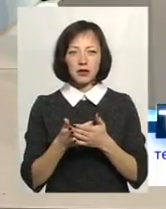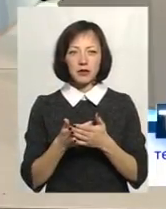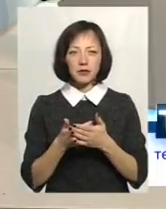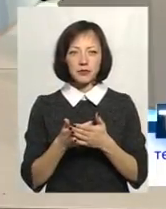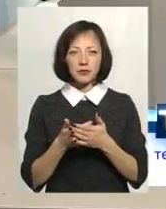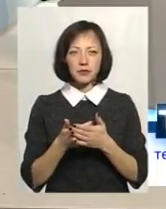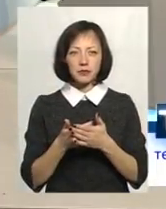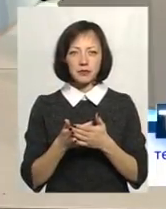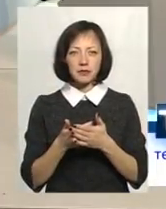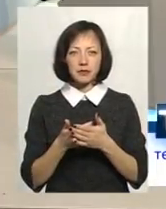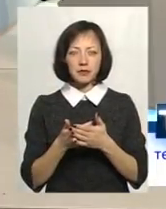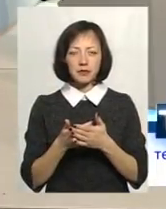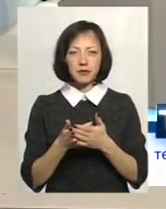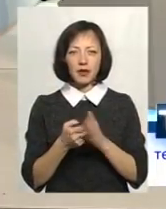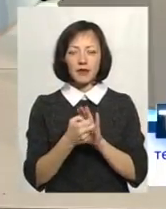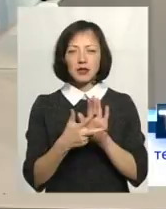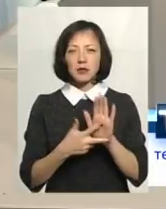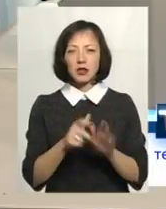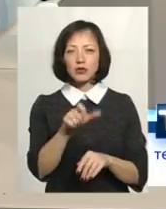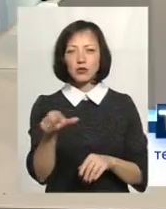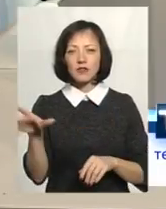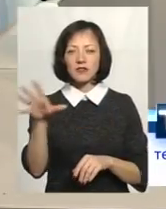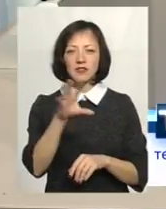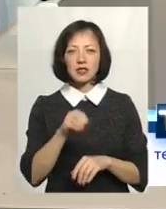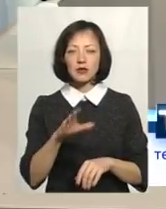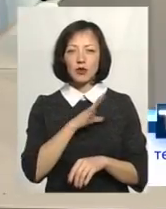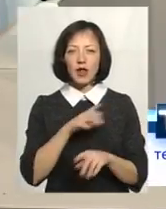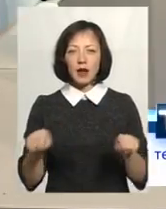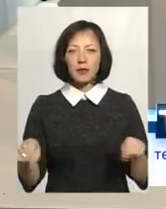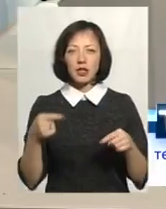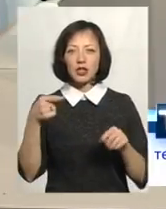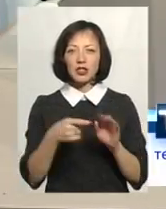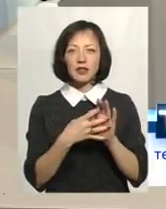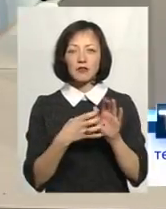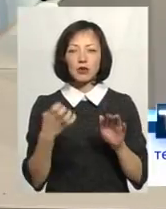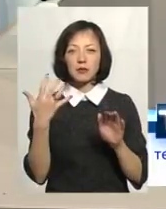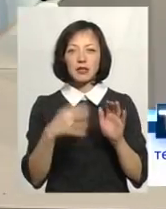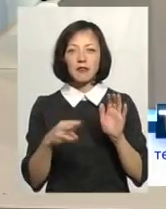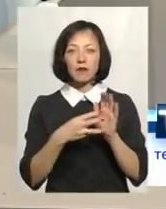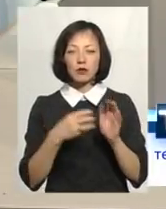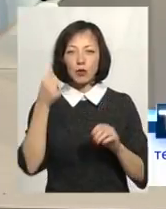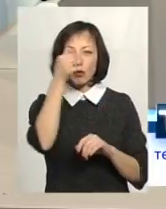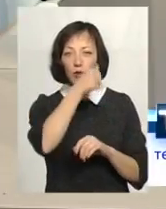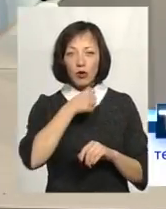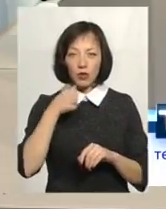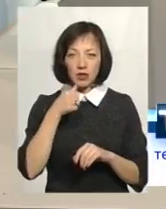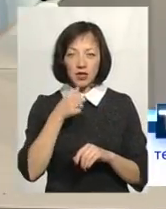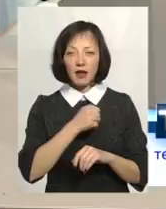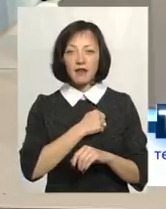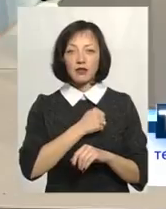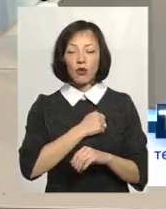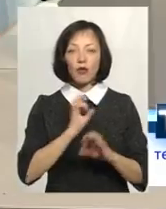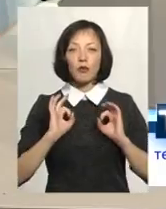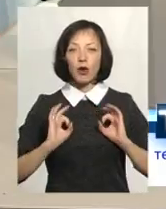ця справа, 18 чоловік, вони всі були реабілітовані в 1958 році, військовою